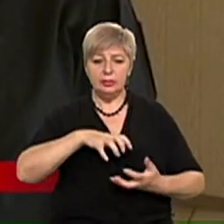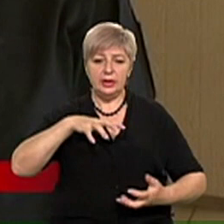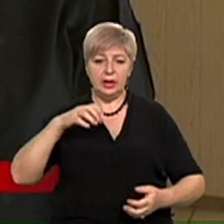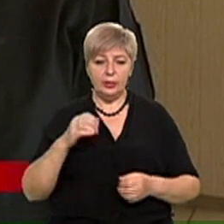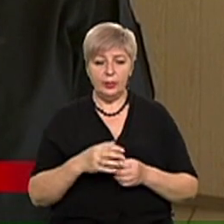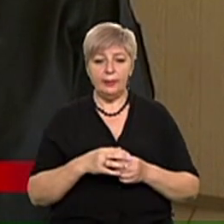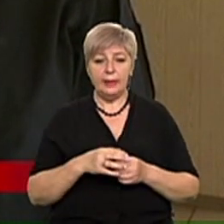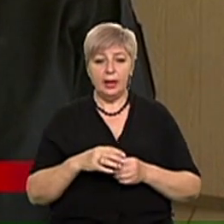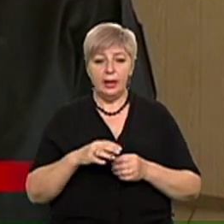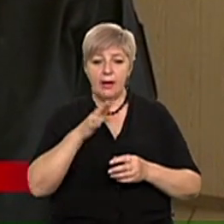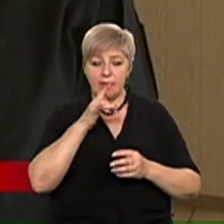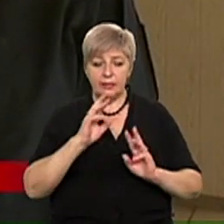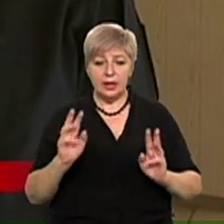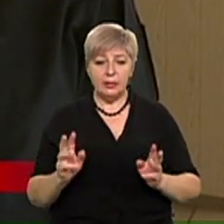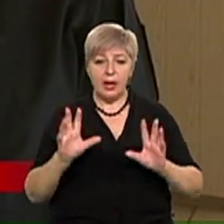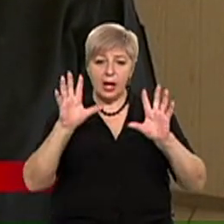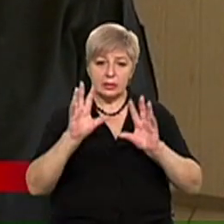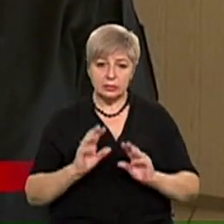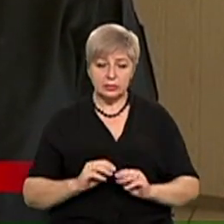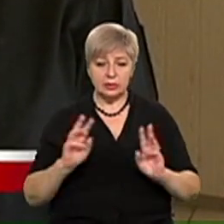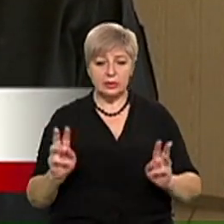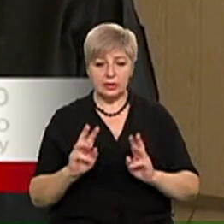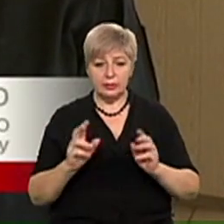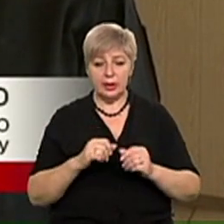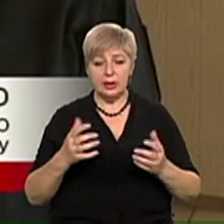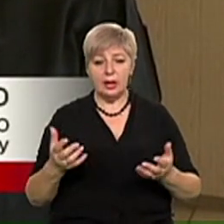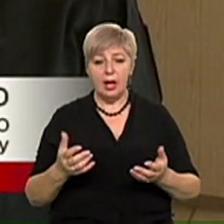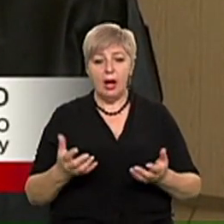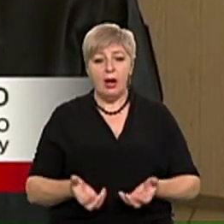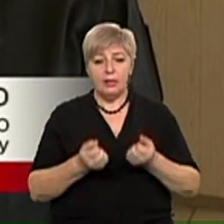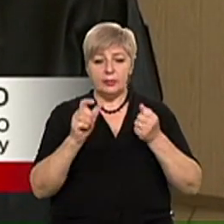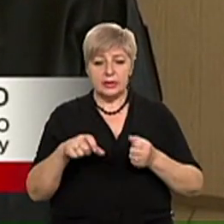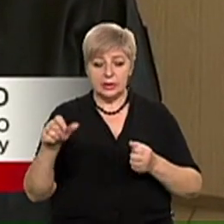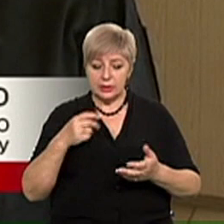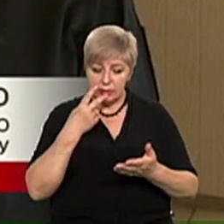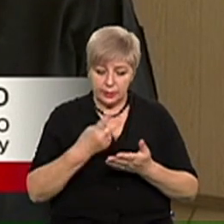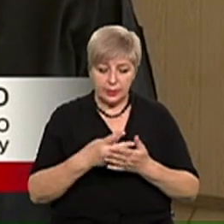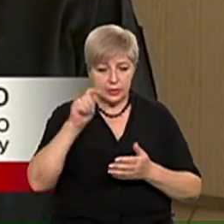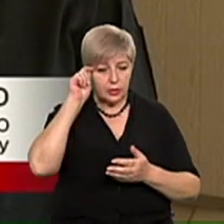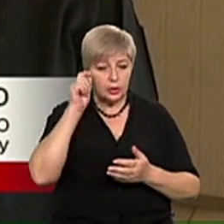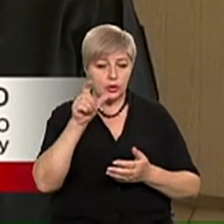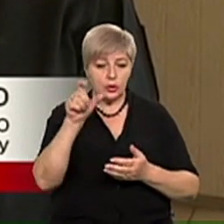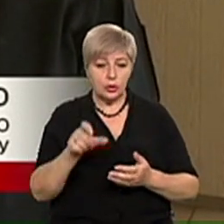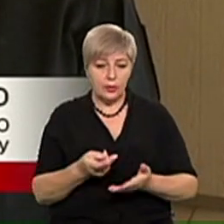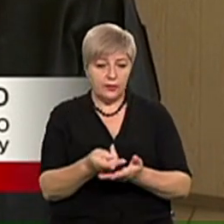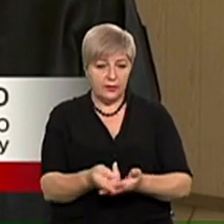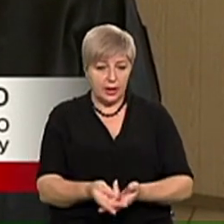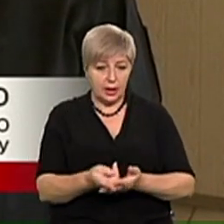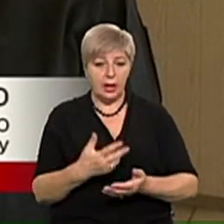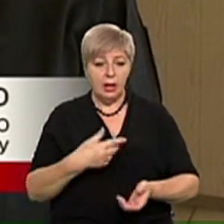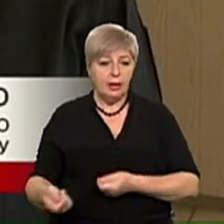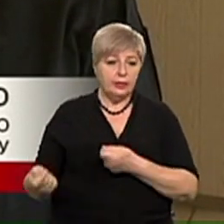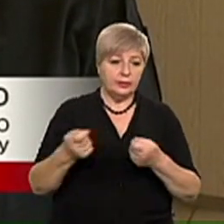Під час ліквідації займання вогнеборці виявили на підлозі чоловіка в непритомному стані. Вони